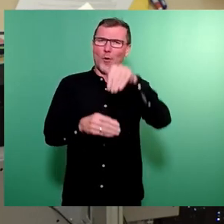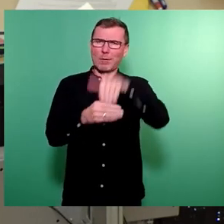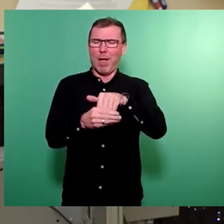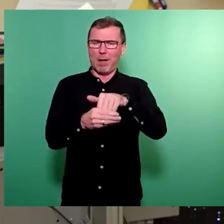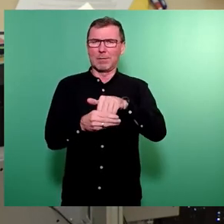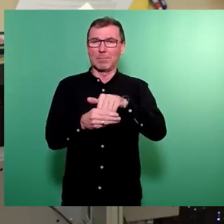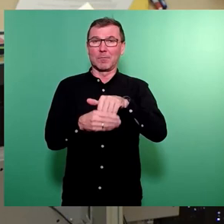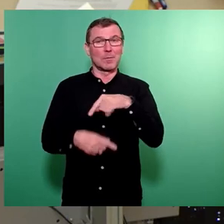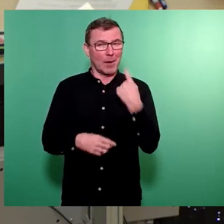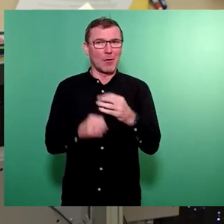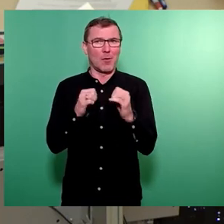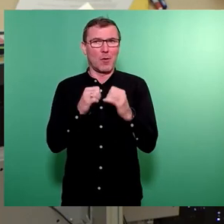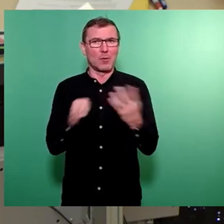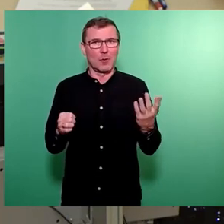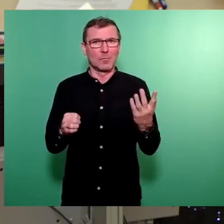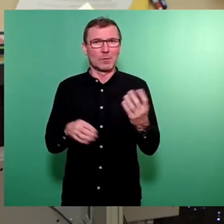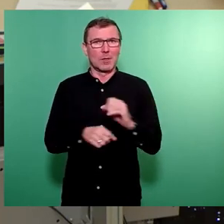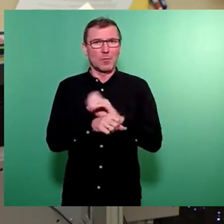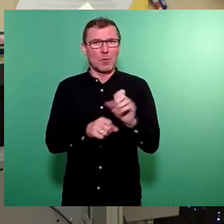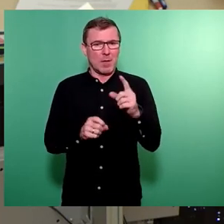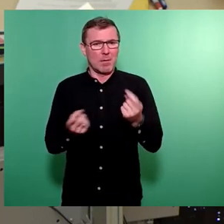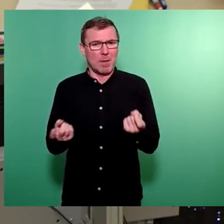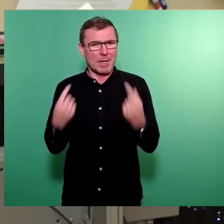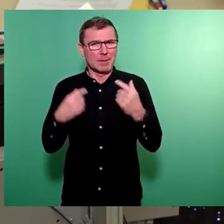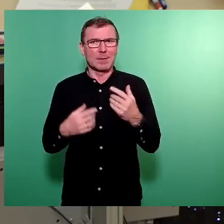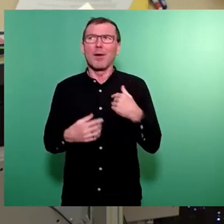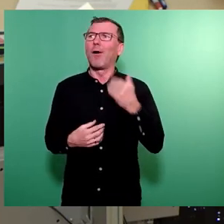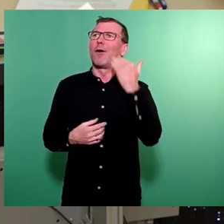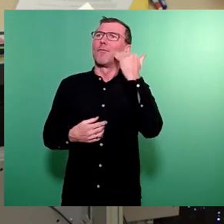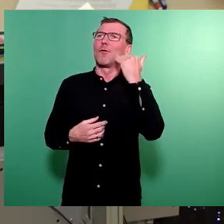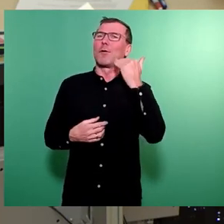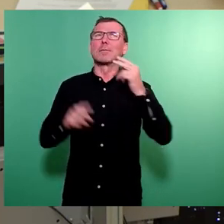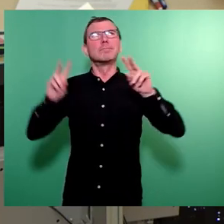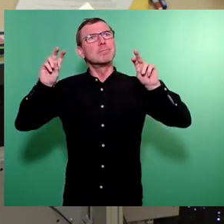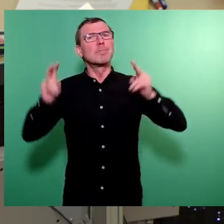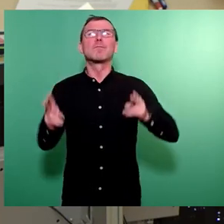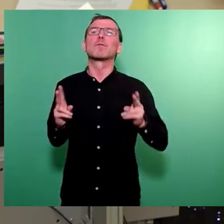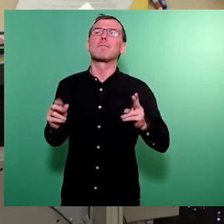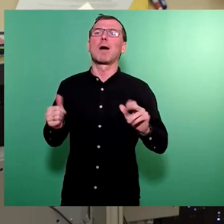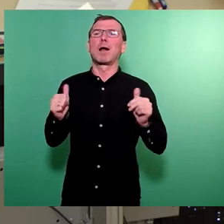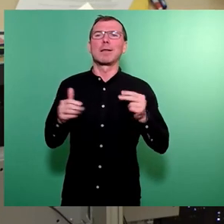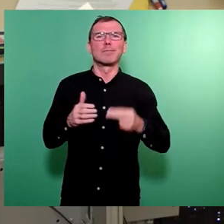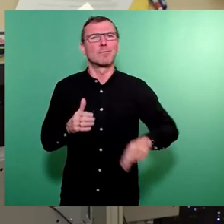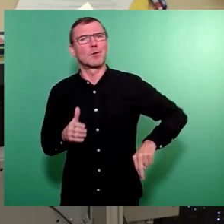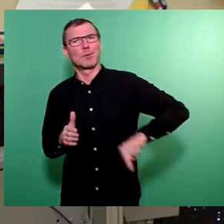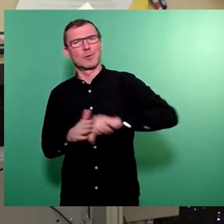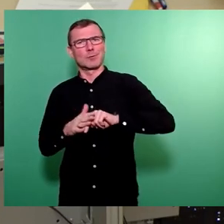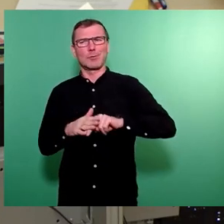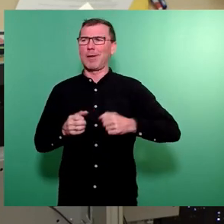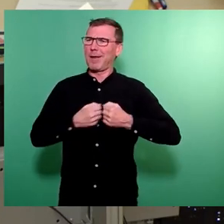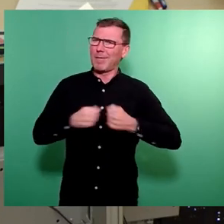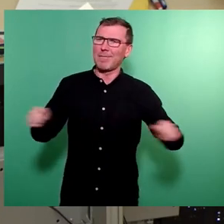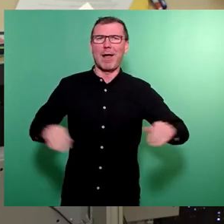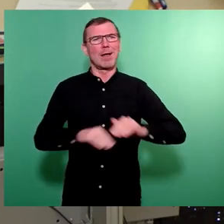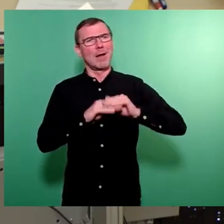gehofft, dass wir ganz bald wieder in unserem früheren so normalen Leben sein würden, in unserem freien und friedlichen Europa.